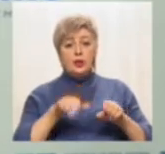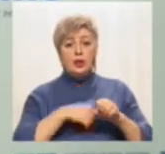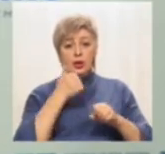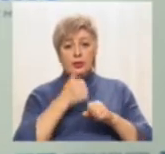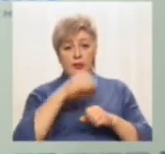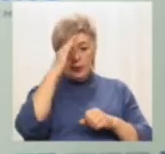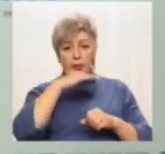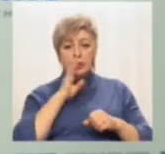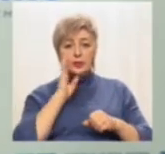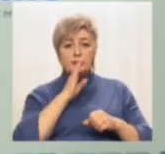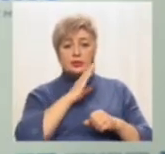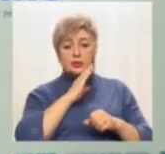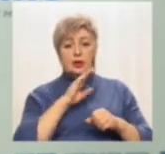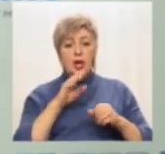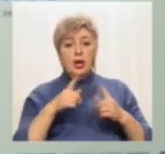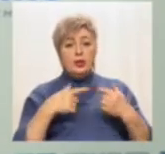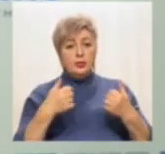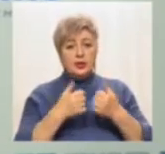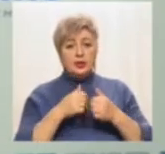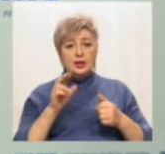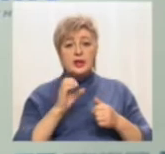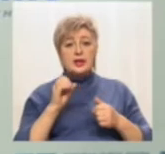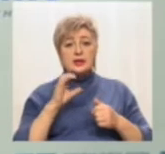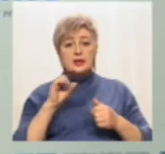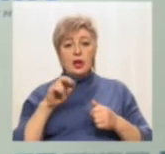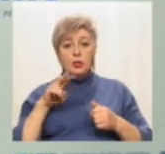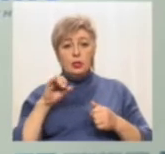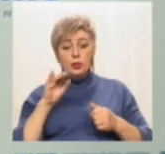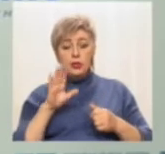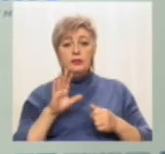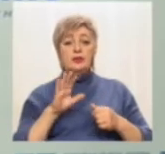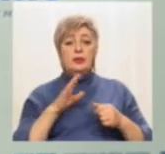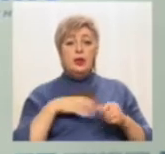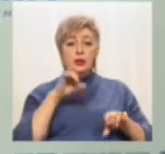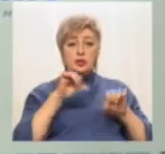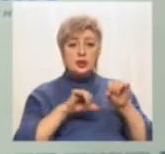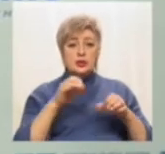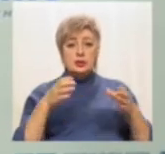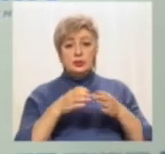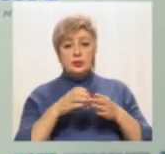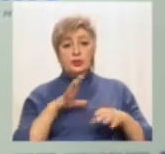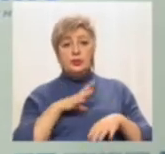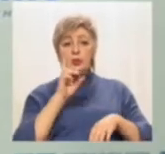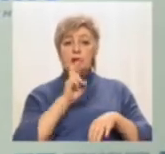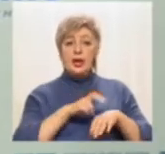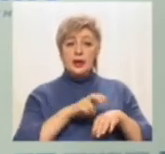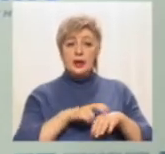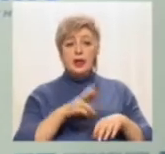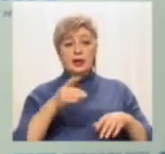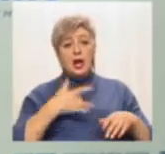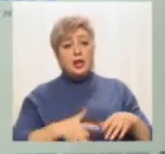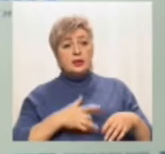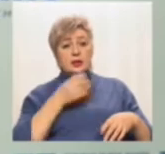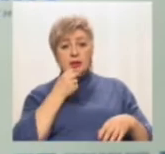Єсаулов Володимир Олександрович, учасниками групи були лікарі, дієтолог,